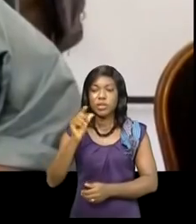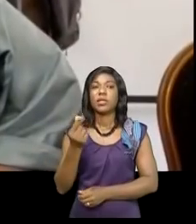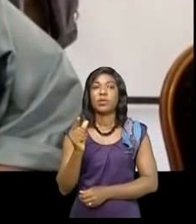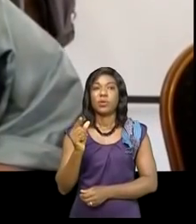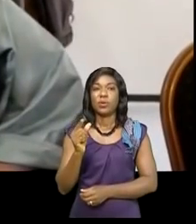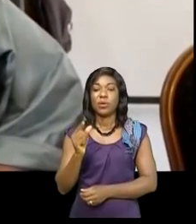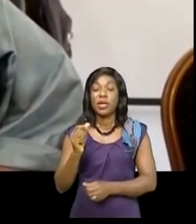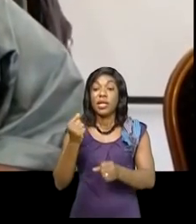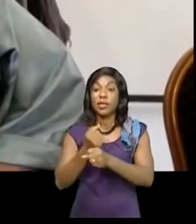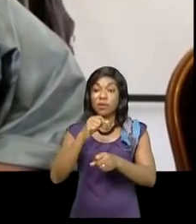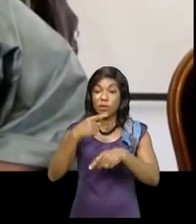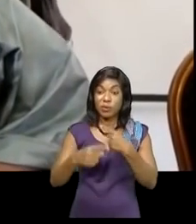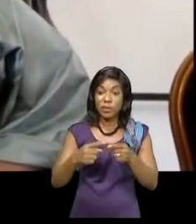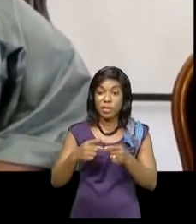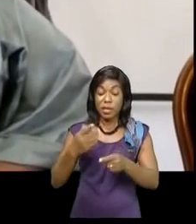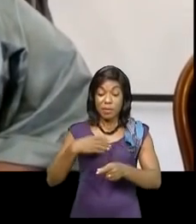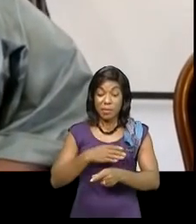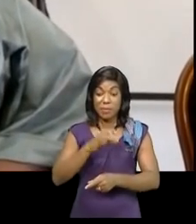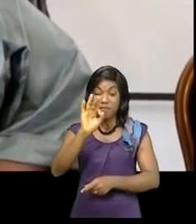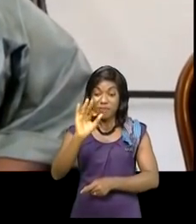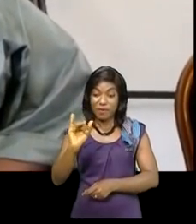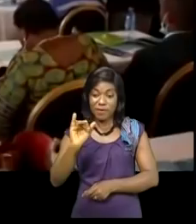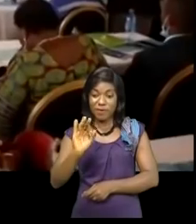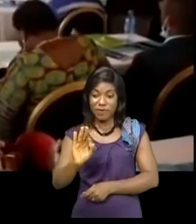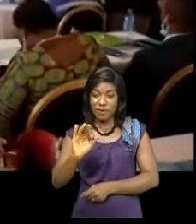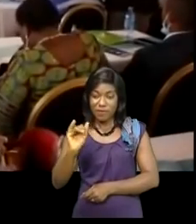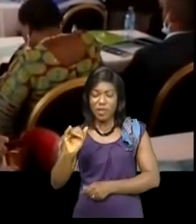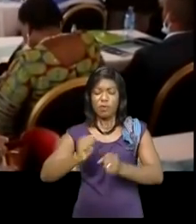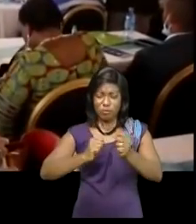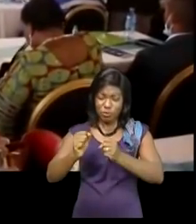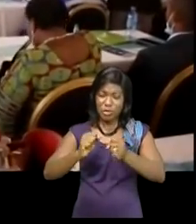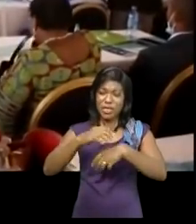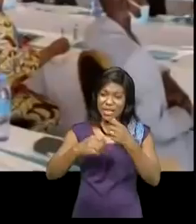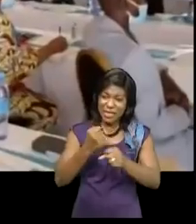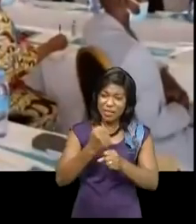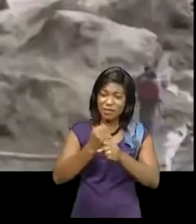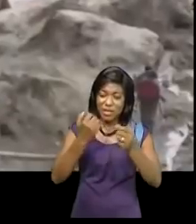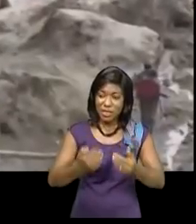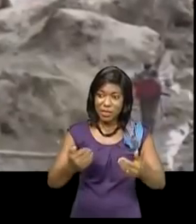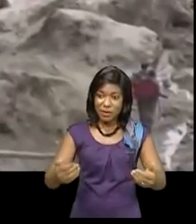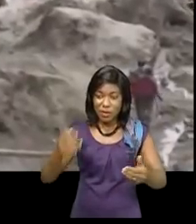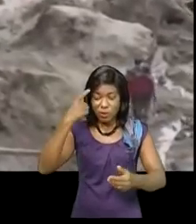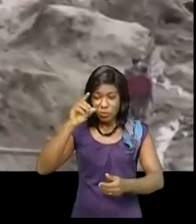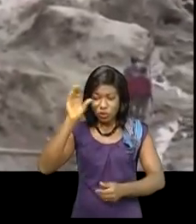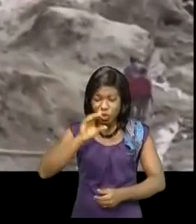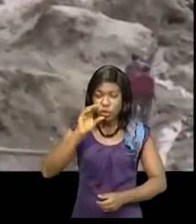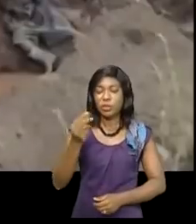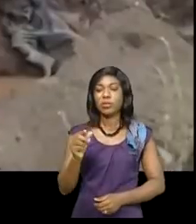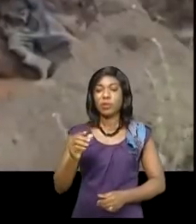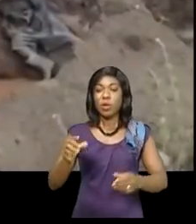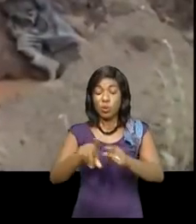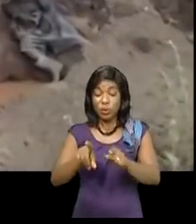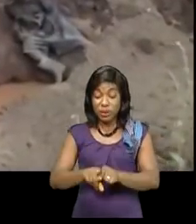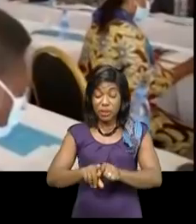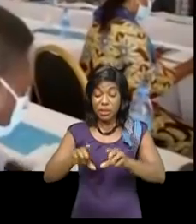le gouverneur intérimaire du Loi-Labaou Fifi Masuka Saïni Il vise à combattre le travail des enfants dans la chaîne d'approvisionnement du cobalt Bien avant